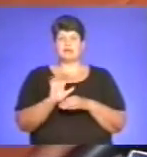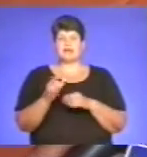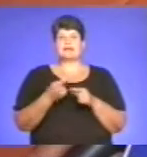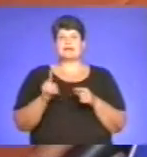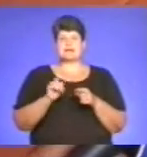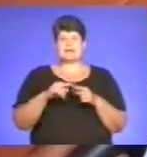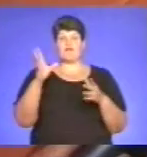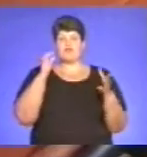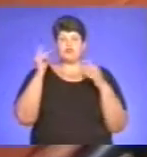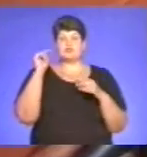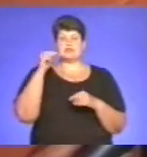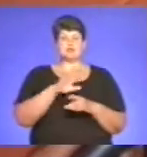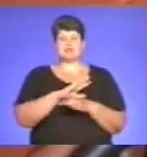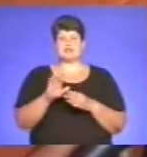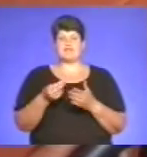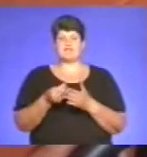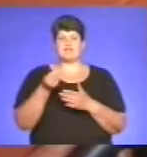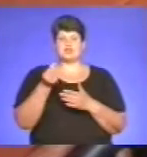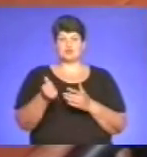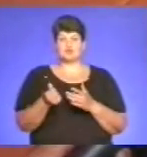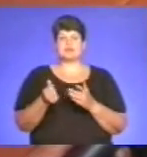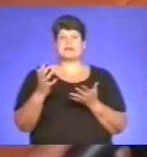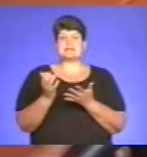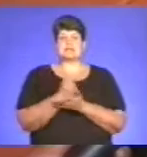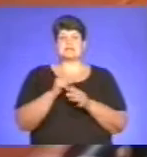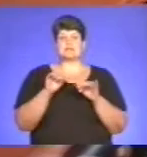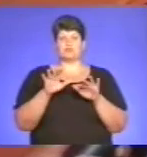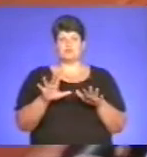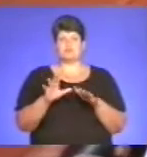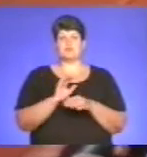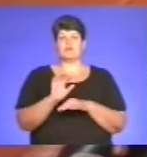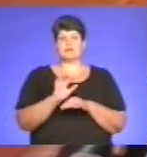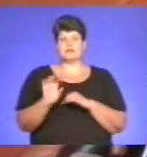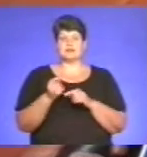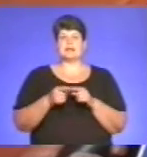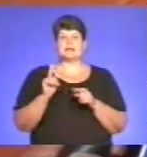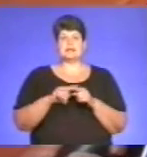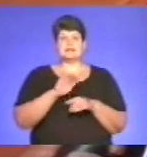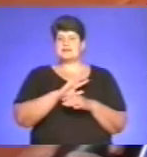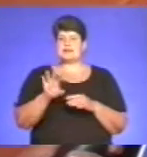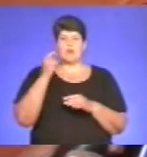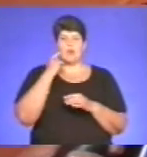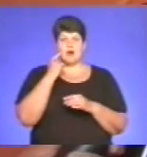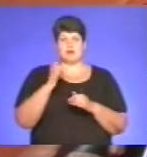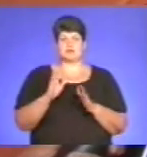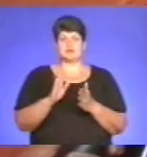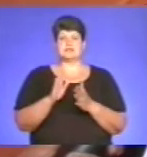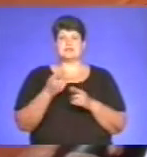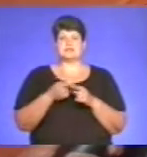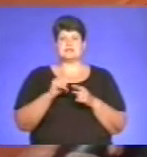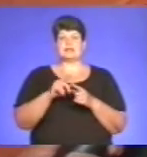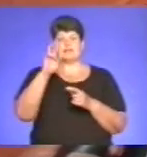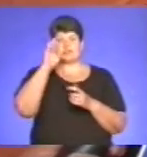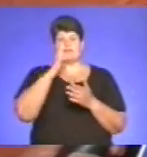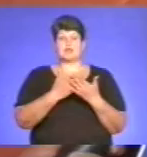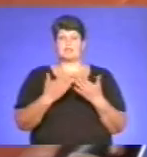ми не фінансуємося, ми знайшли спосіб це видати. Це не якась образа для когось повинна бути, але ми державний музей.